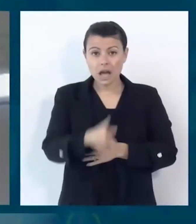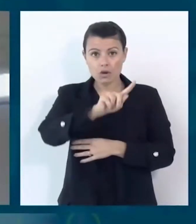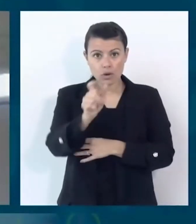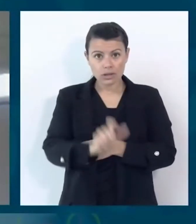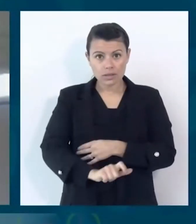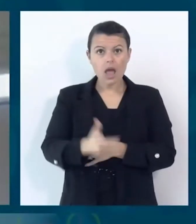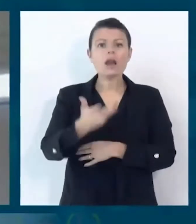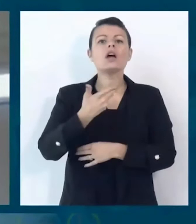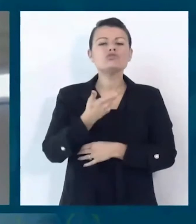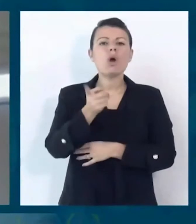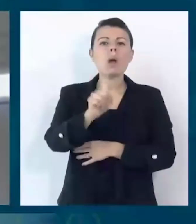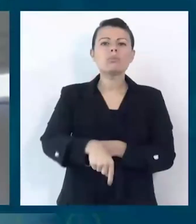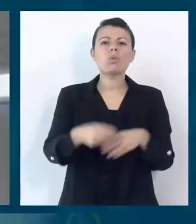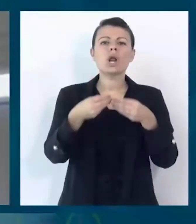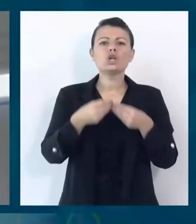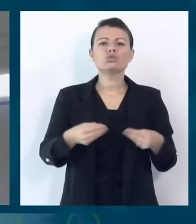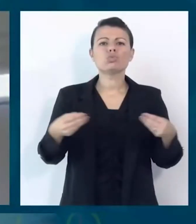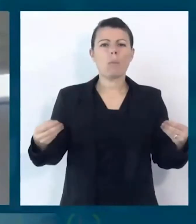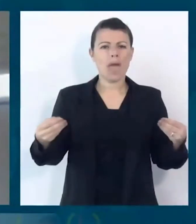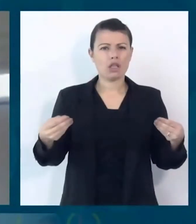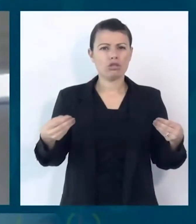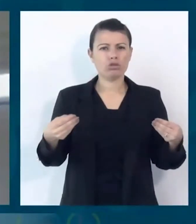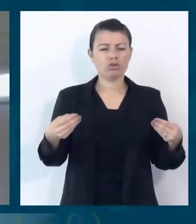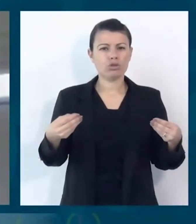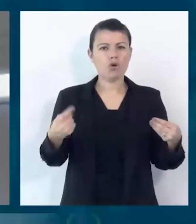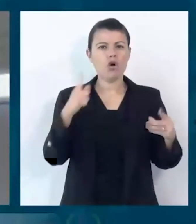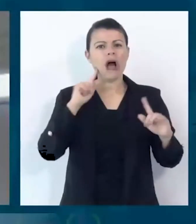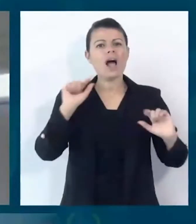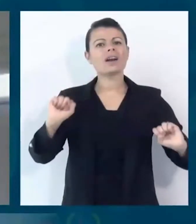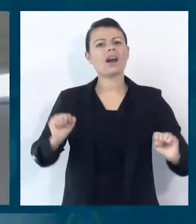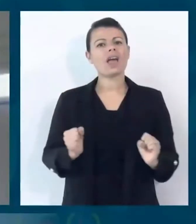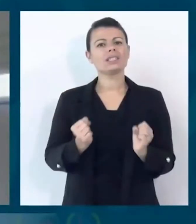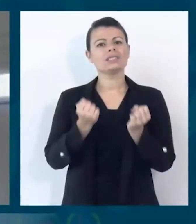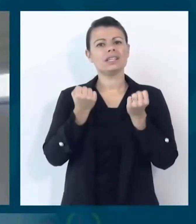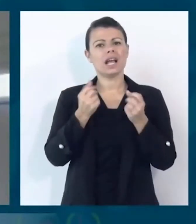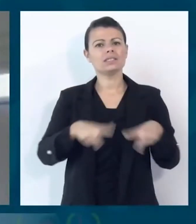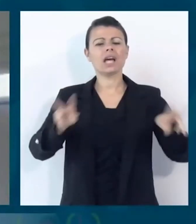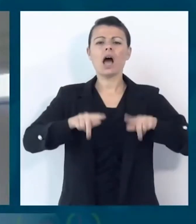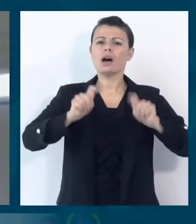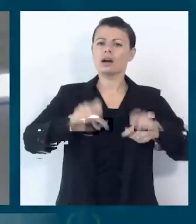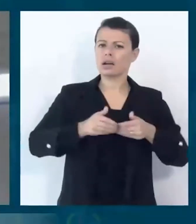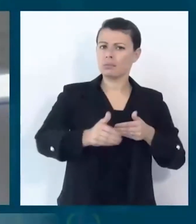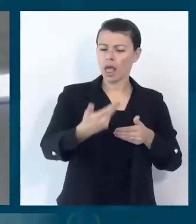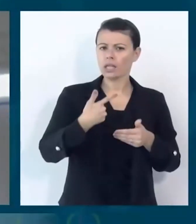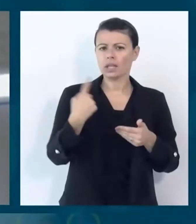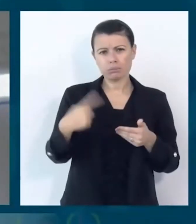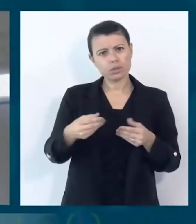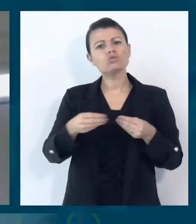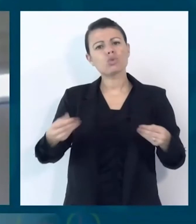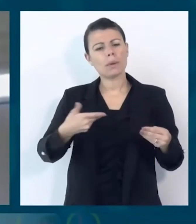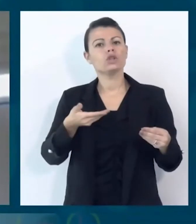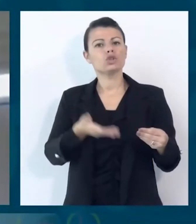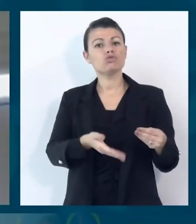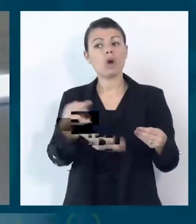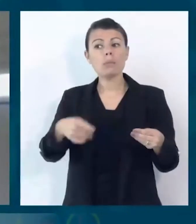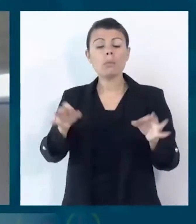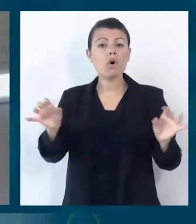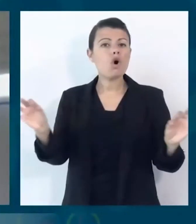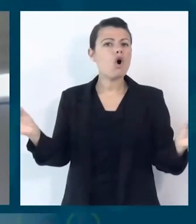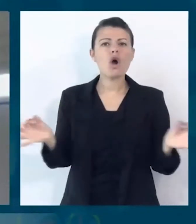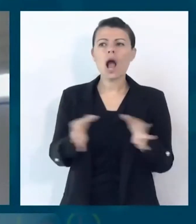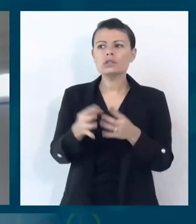risorse del strumento per la ripresa e la resilienza. Questo è un'opportunità storica e molto molto